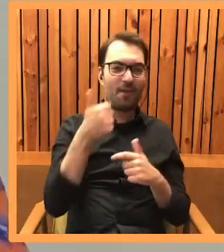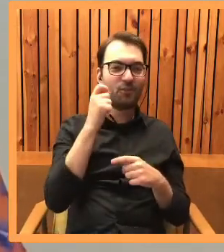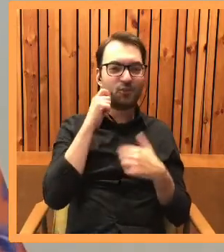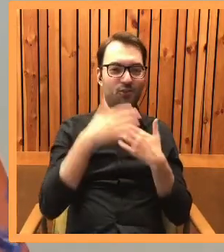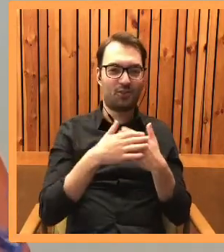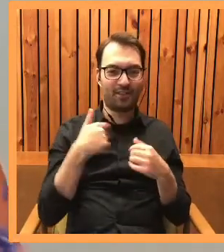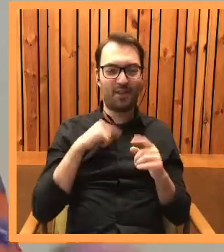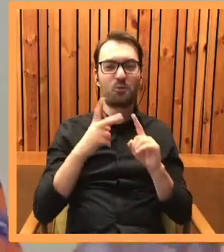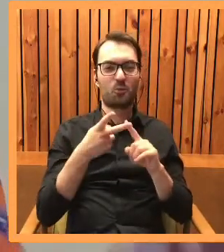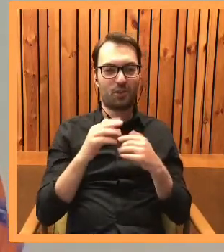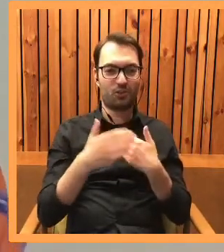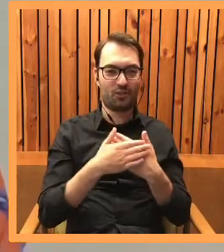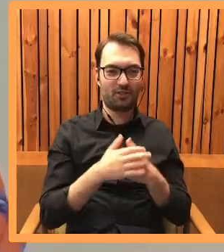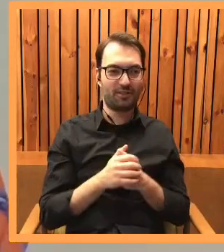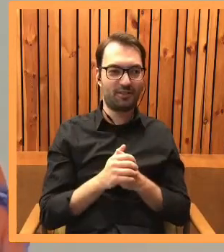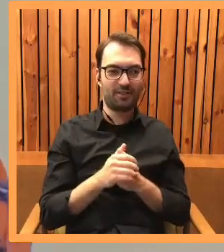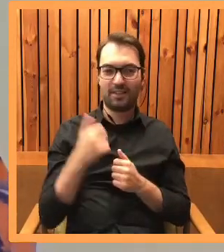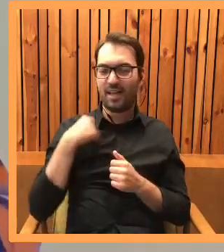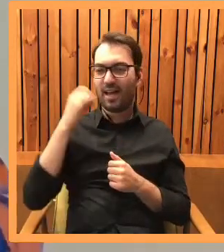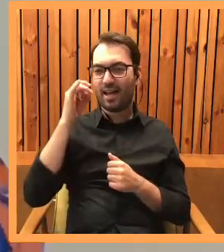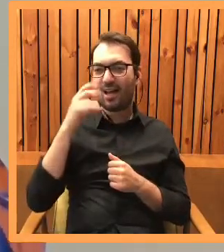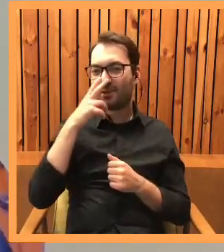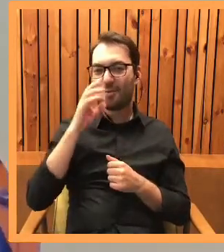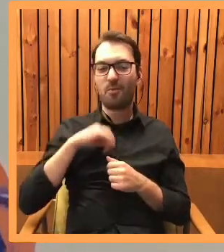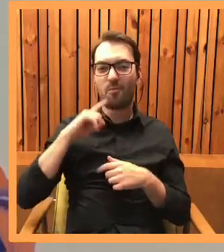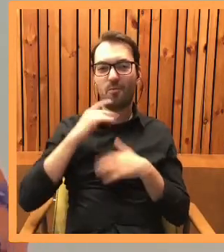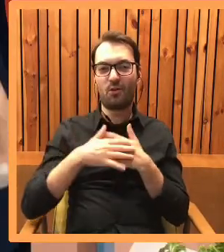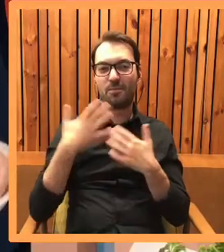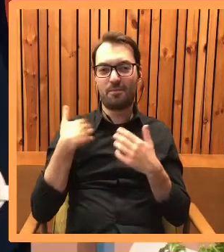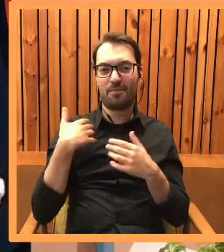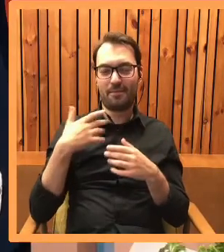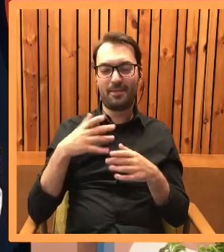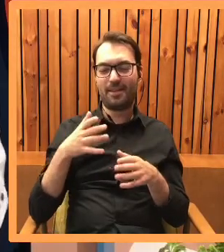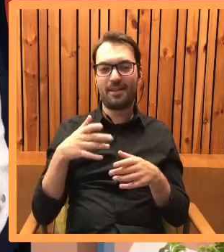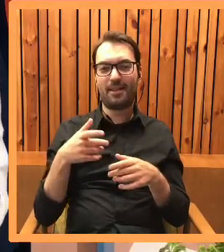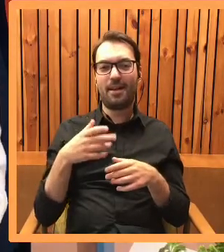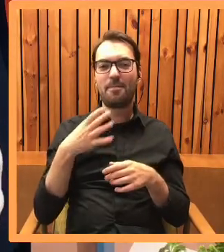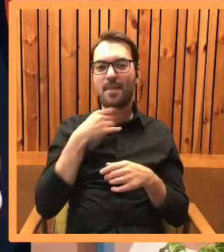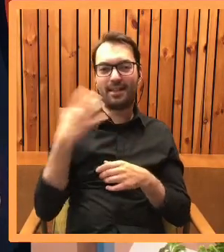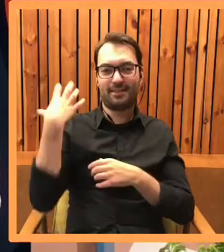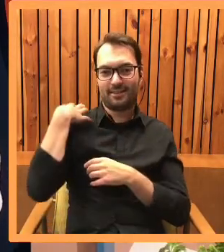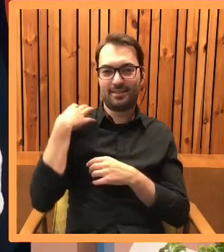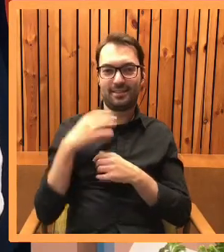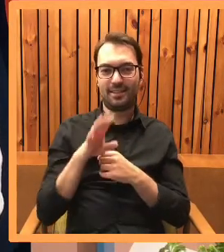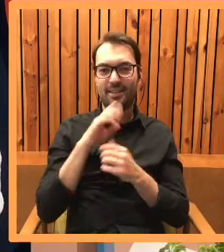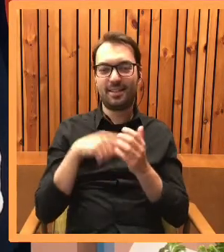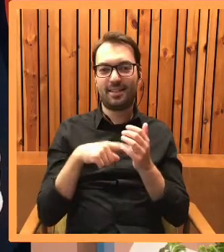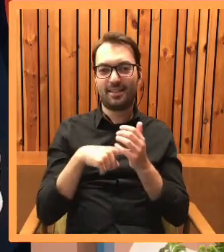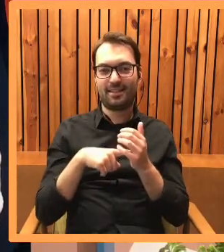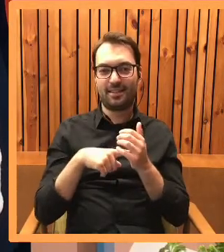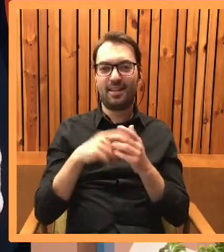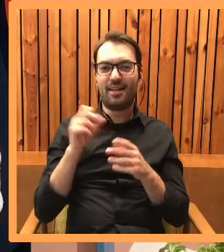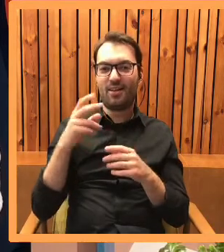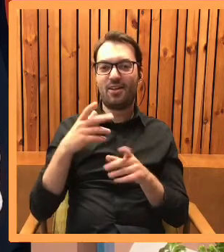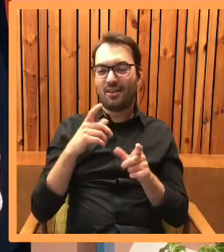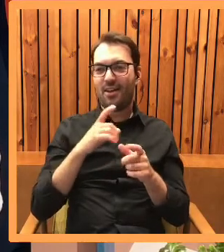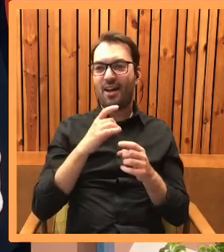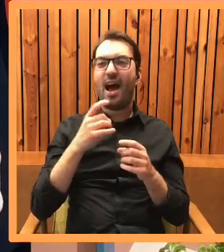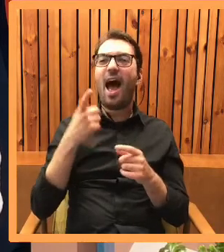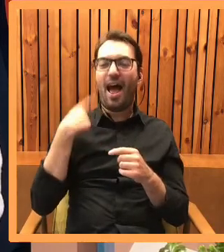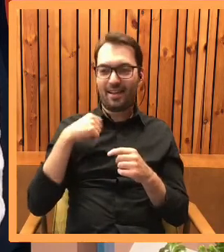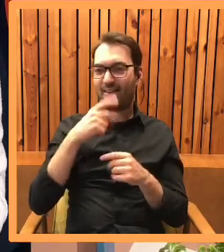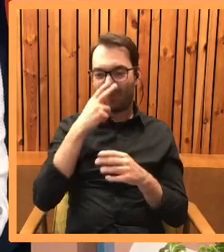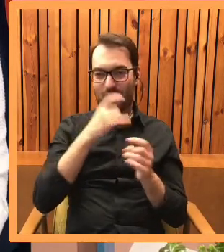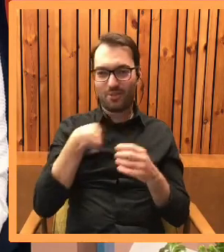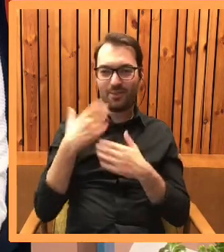żoną. Ja jestem tą drugą żoną. Ja dzisiaj jak zobaczyłam swojego męża z psem tutaj na ramieniu, to stwierdziłam, że tak wygląda detronizacja bardzo szybko w ciągu